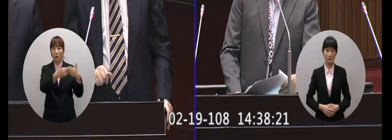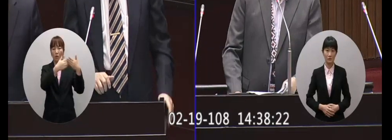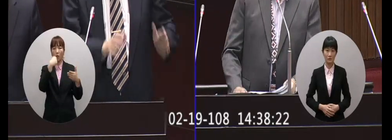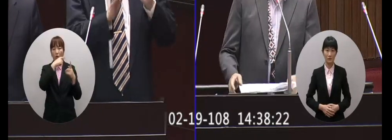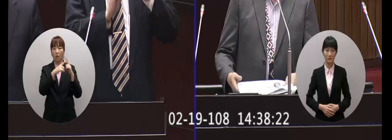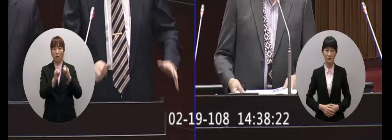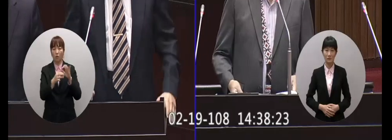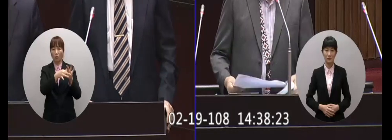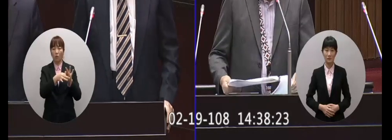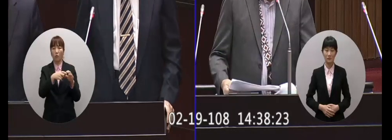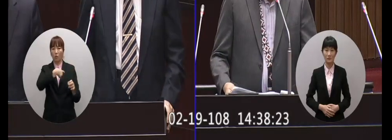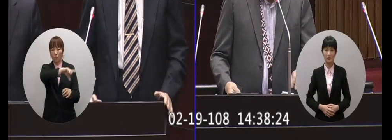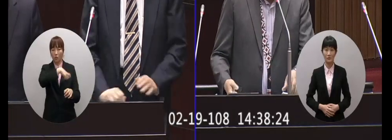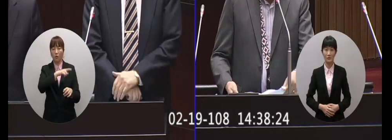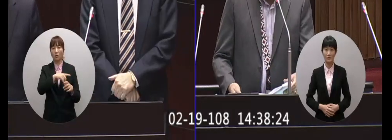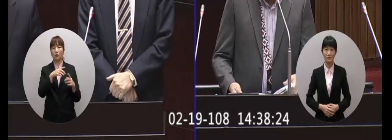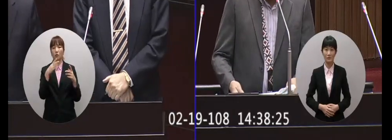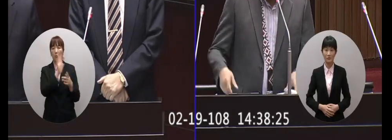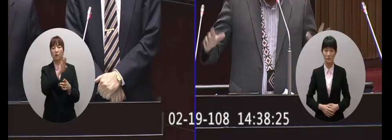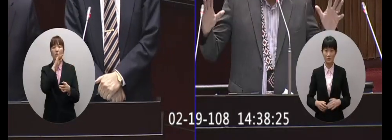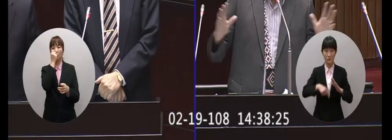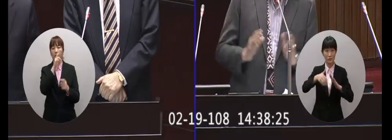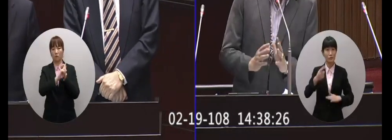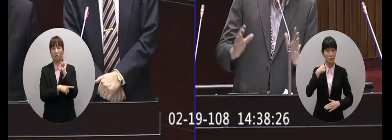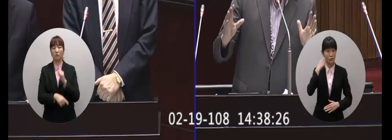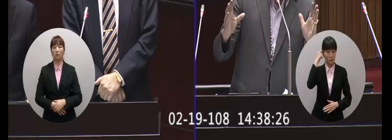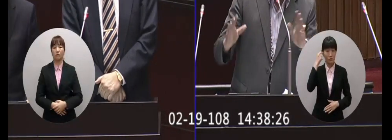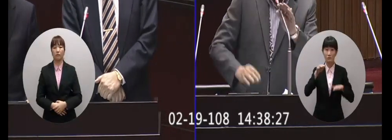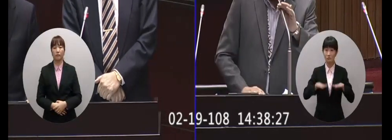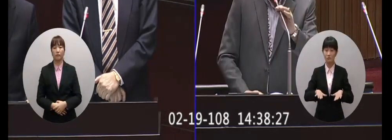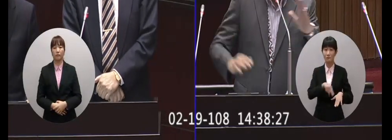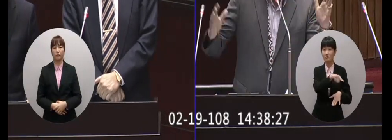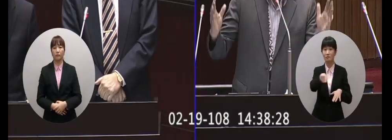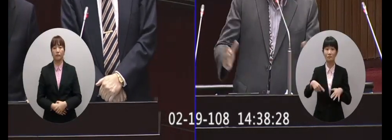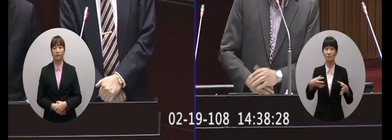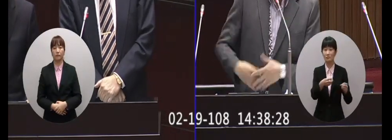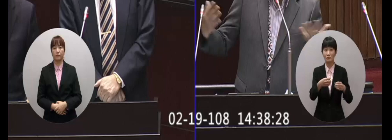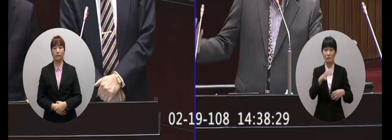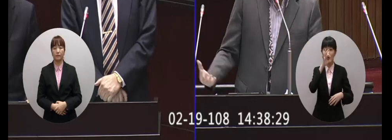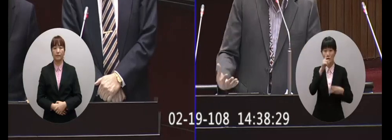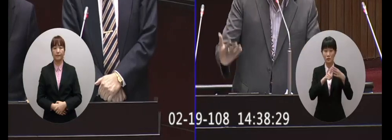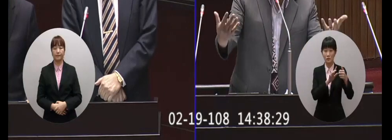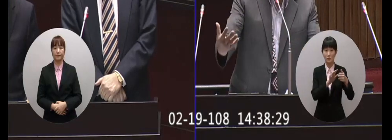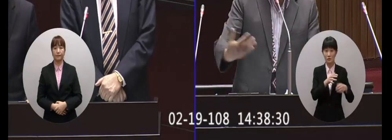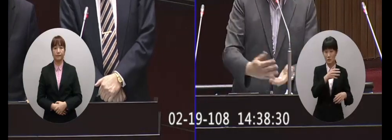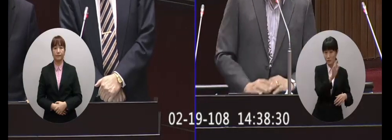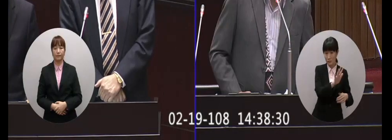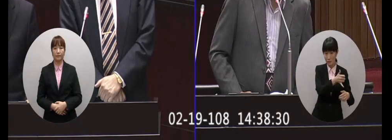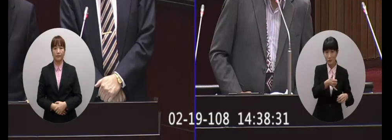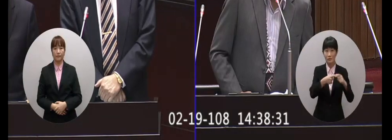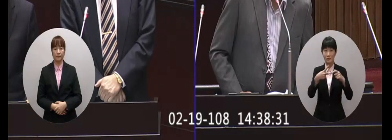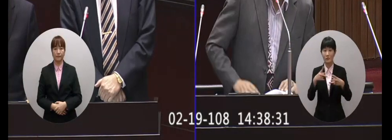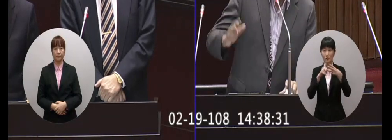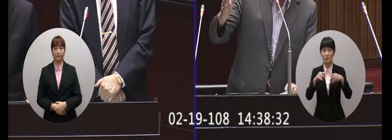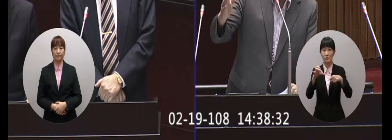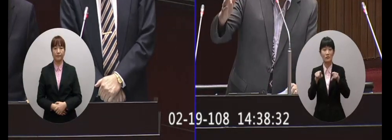條例普通法兩岸人民關係條例本身就是一個特別法現在院長我是覺得現在我們在談因為吳杜毅主席王金平院長都談到